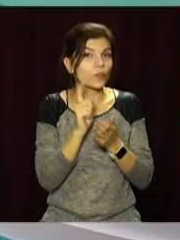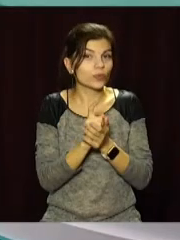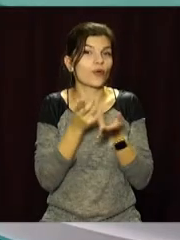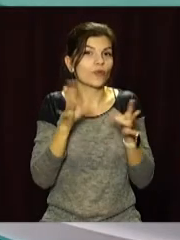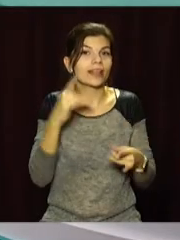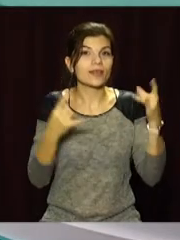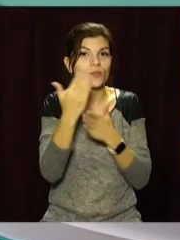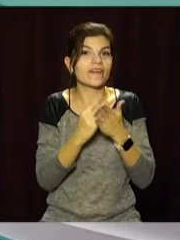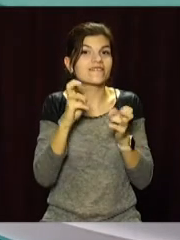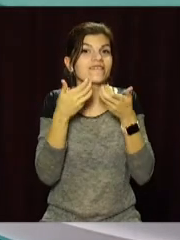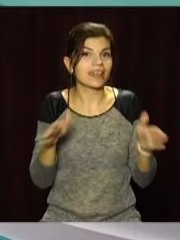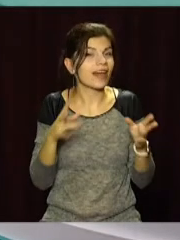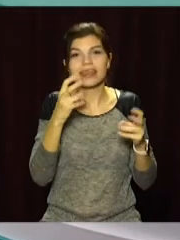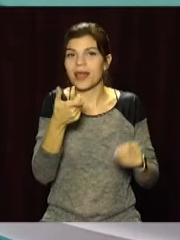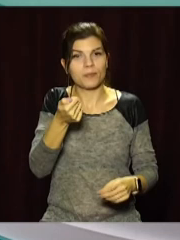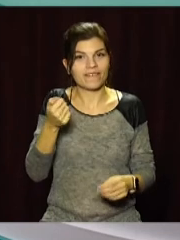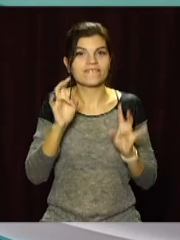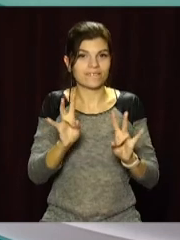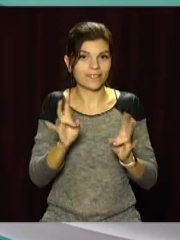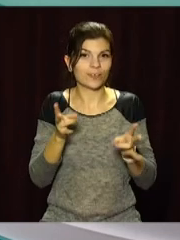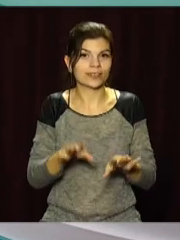залишайтеся з «Відкритим». Не перемикайте.